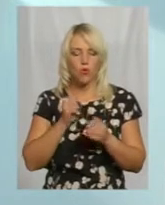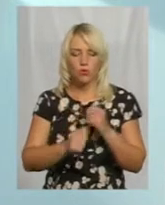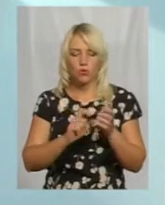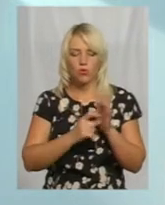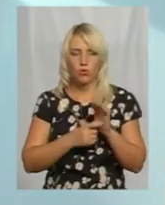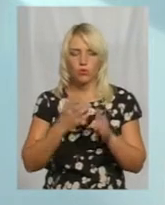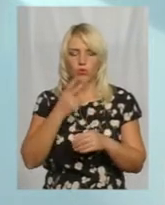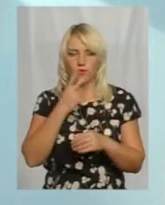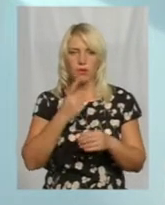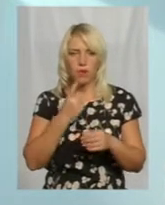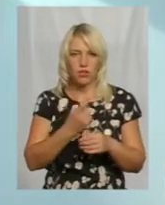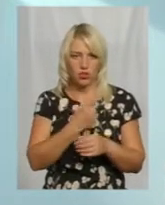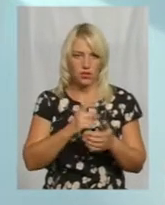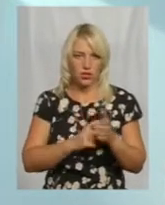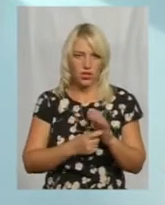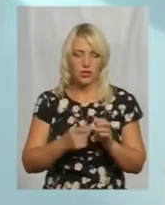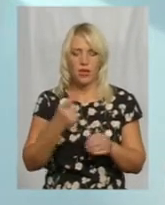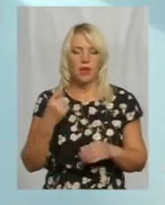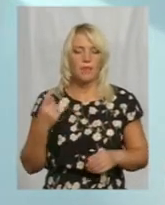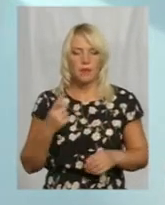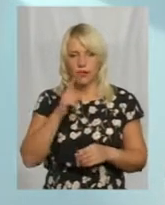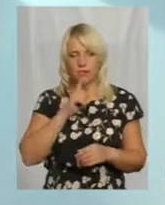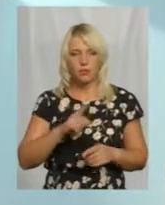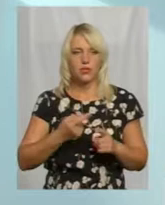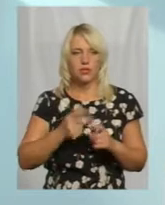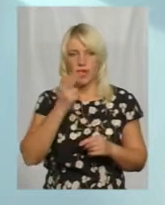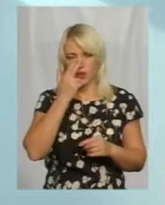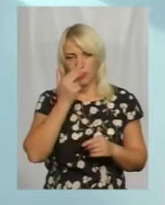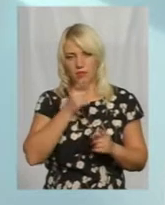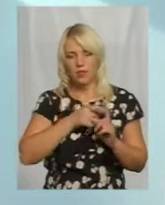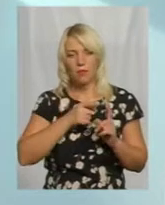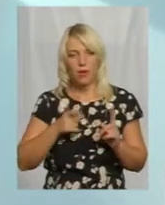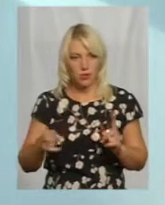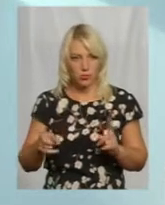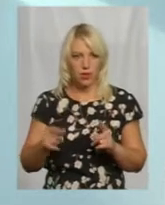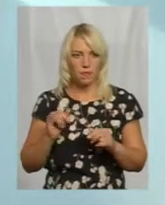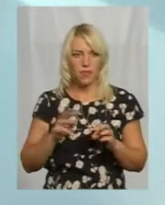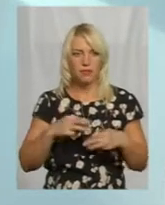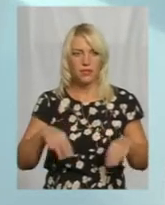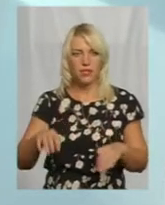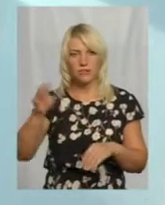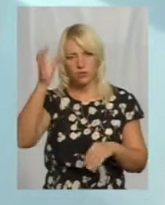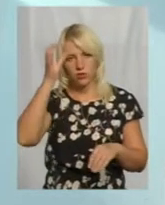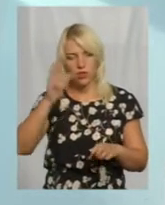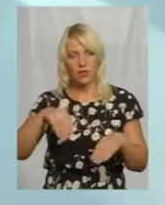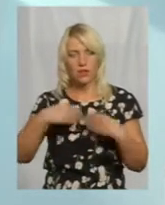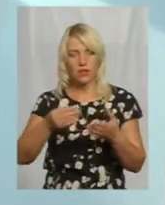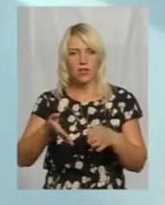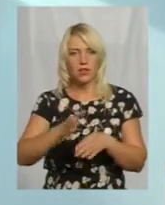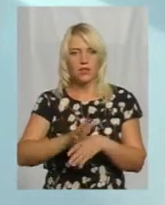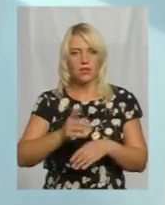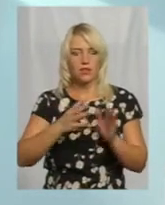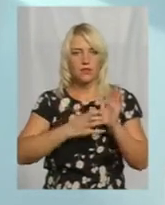подивитися перші класи, перший місяць – це адаптаційний період. І Міністерством освіти видано наказ